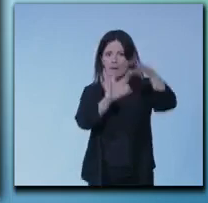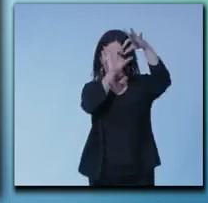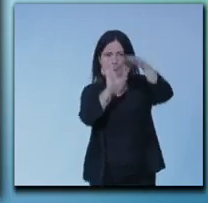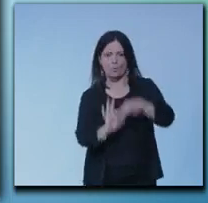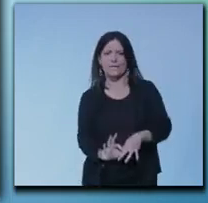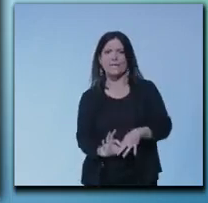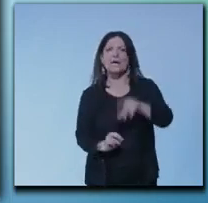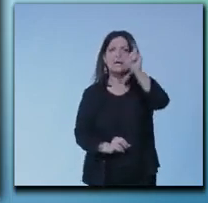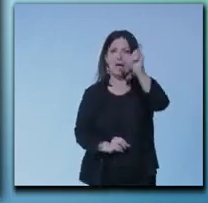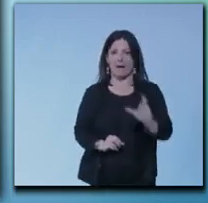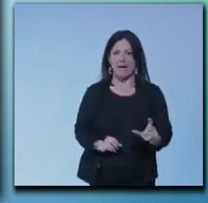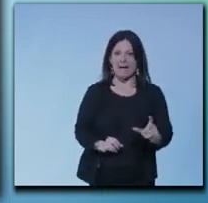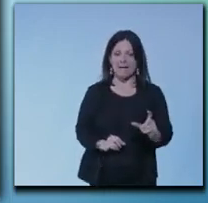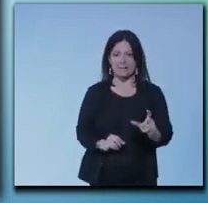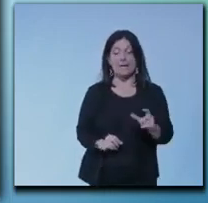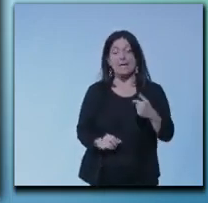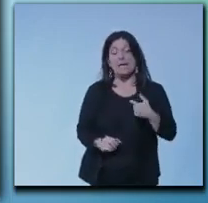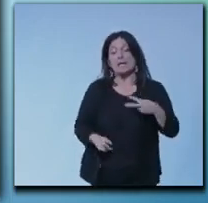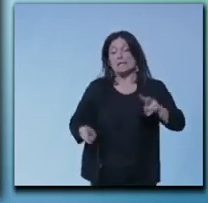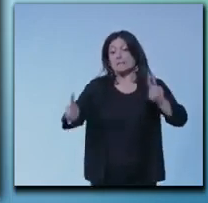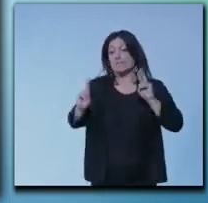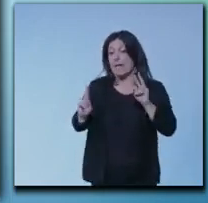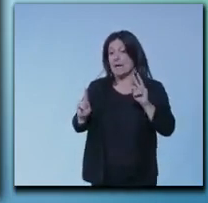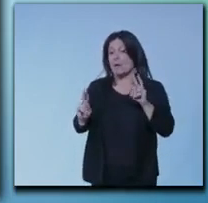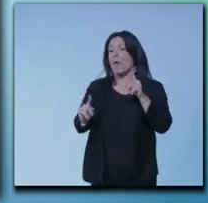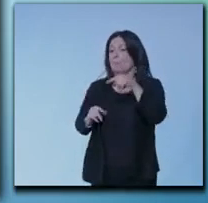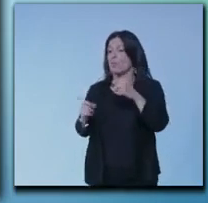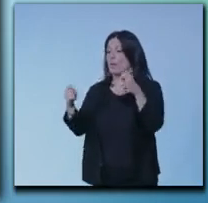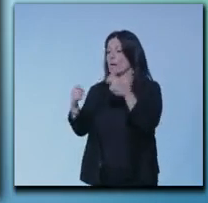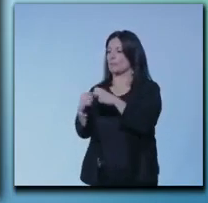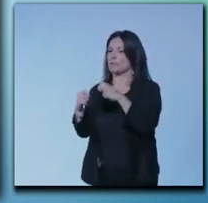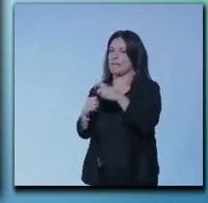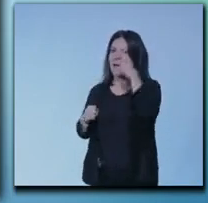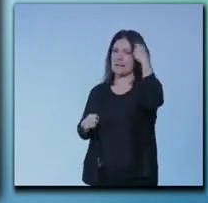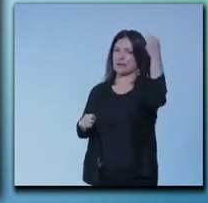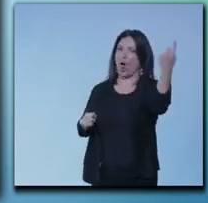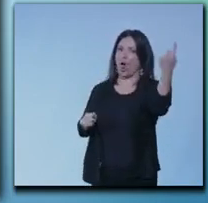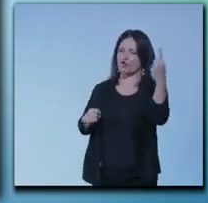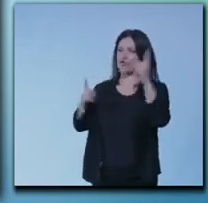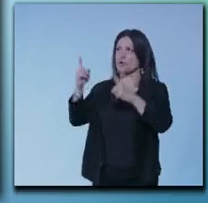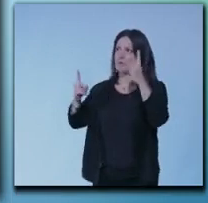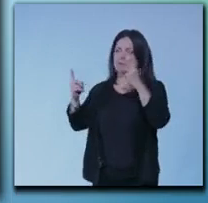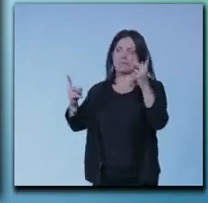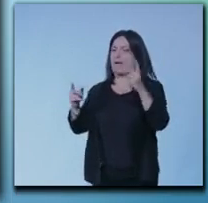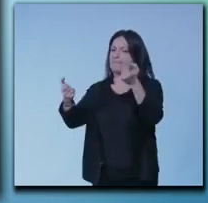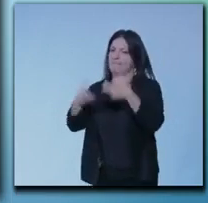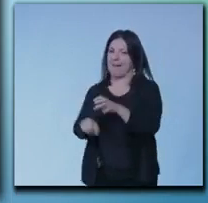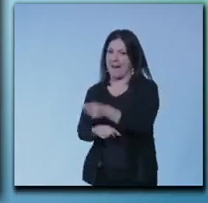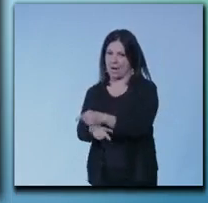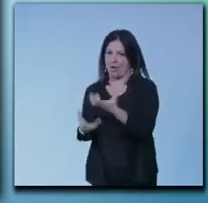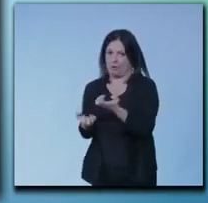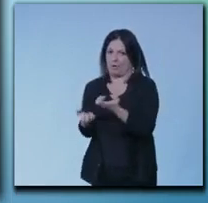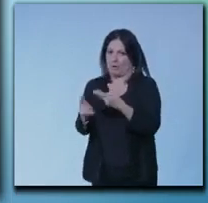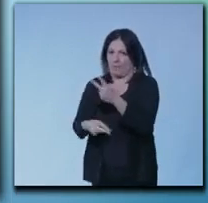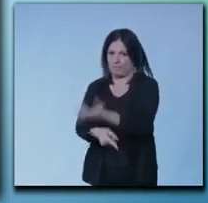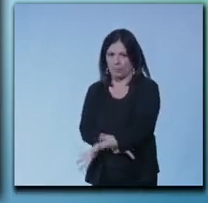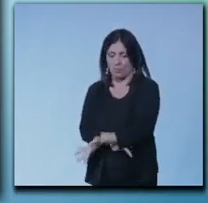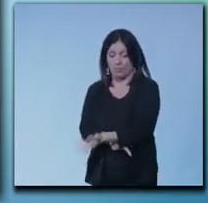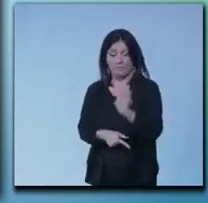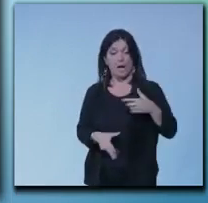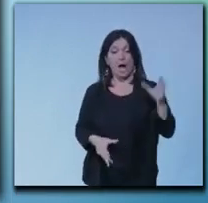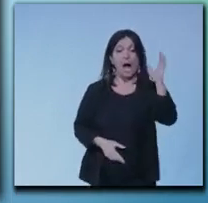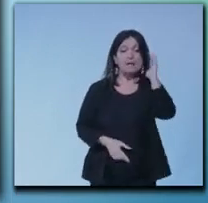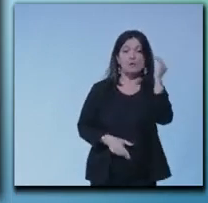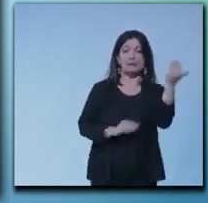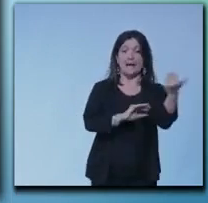però spero che anche a Bruxelles ci sia meno ideologia ho sentito gli interventi nel corso della mattinata